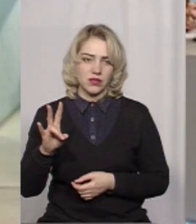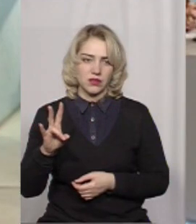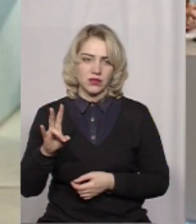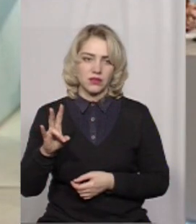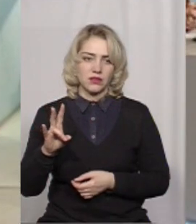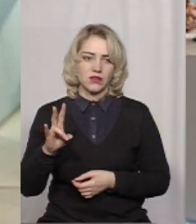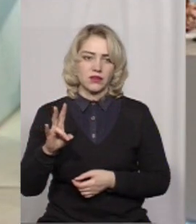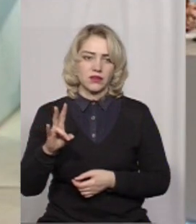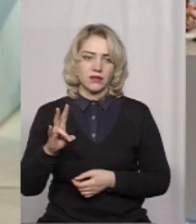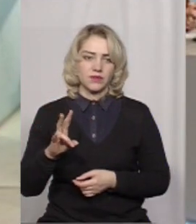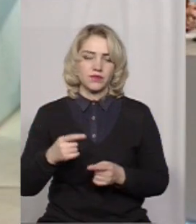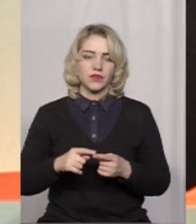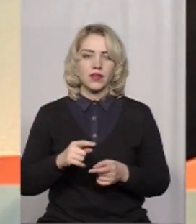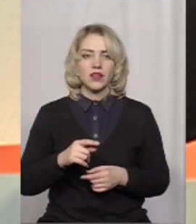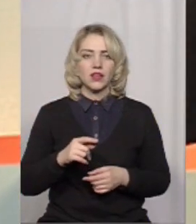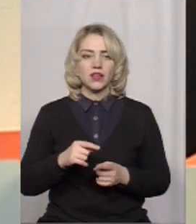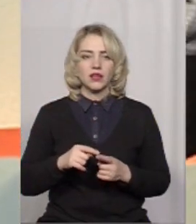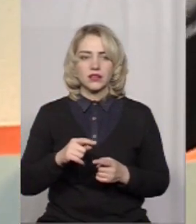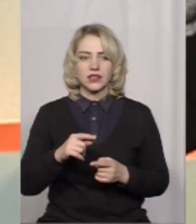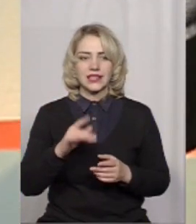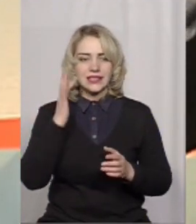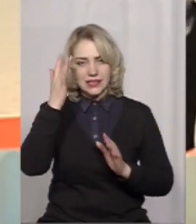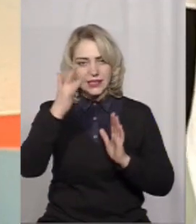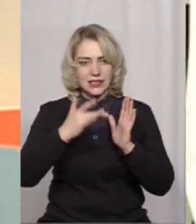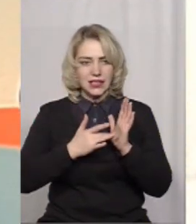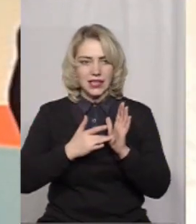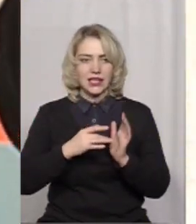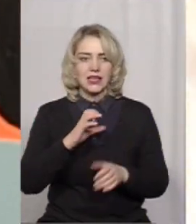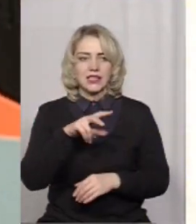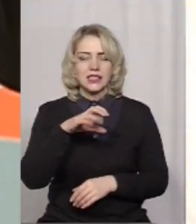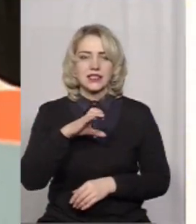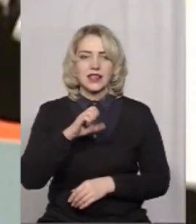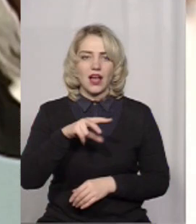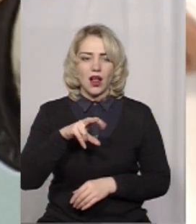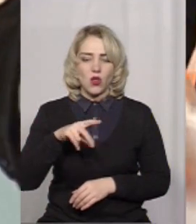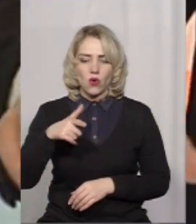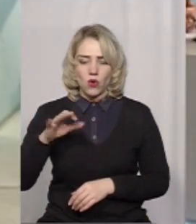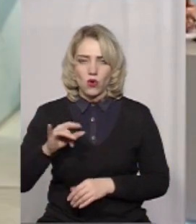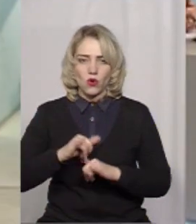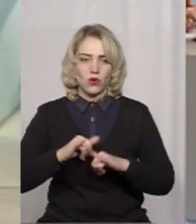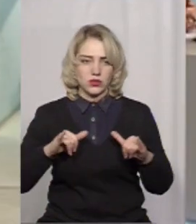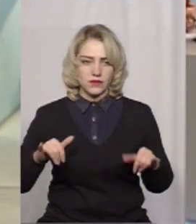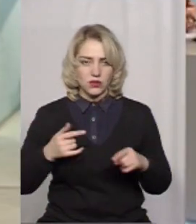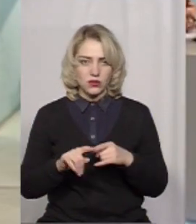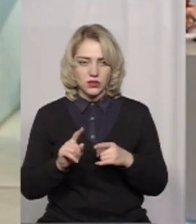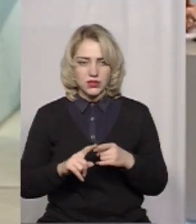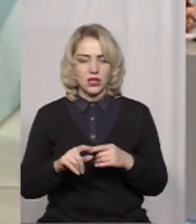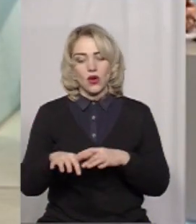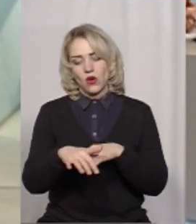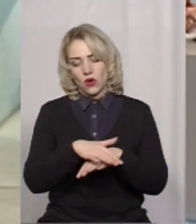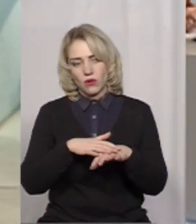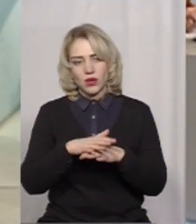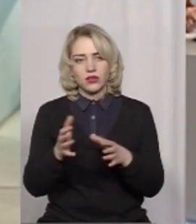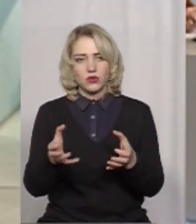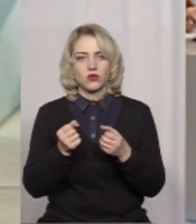глобальні цілі сталого розвитку, логотипу глобальних цілів сталого розвитку. Тобто громади отримують такі футболки,